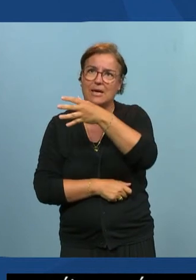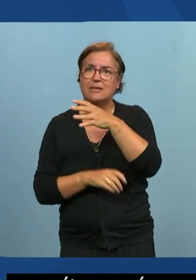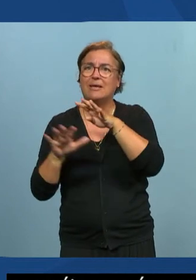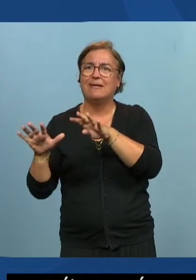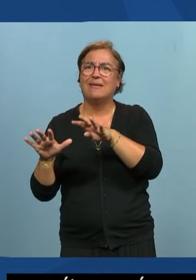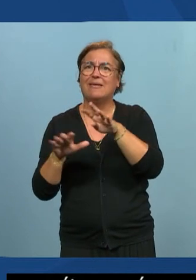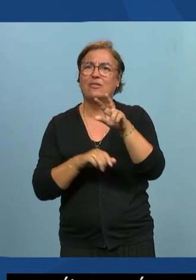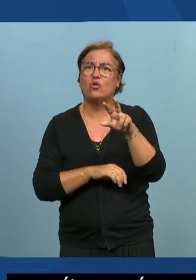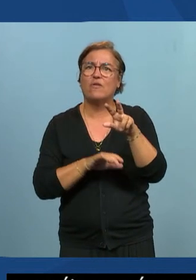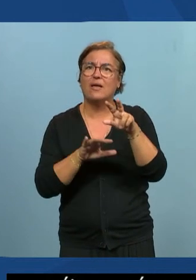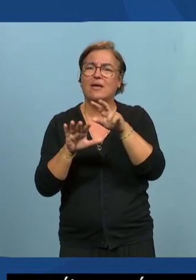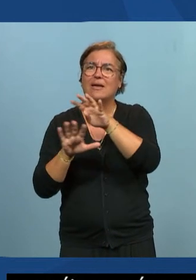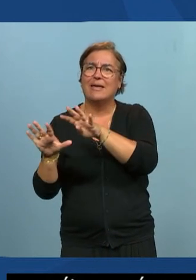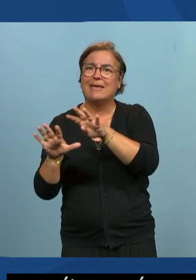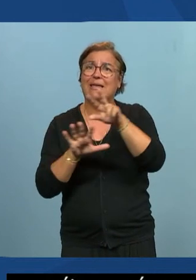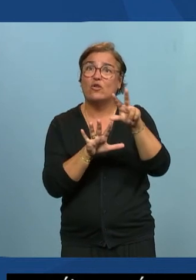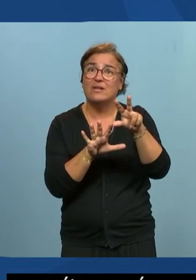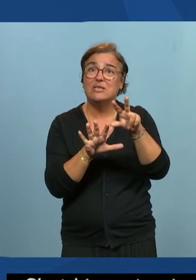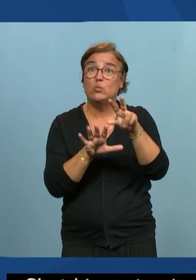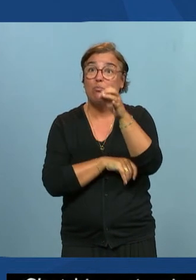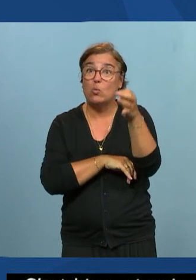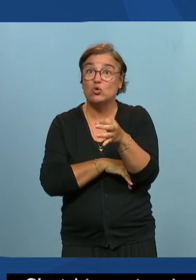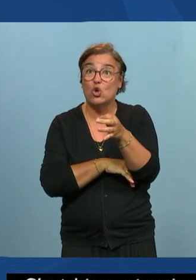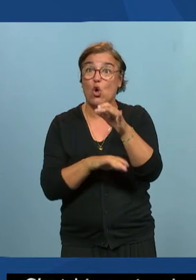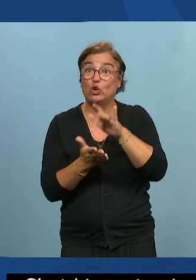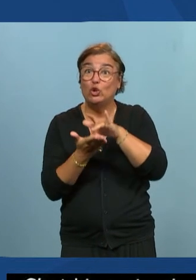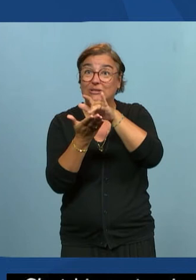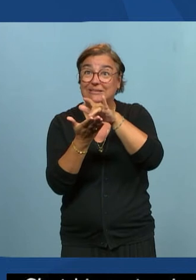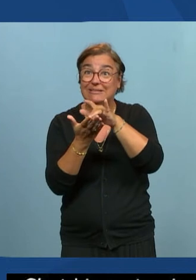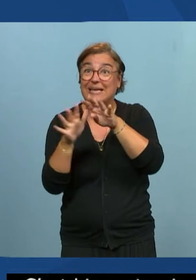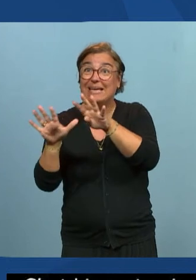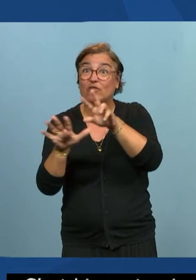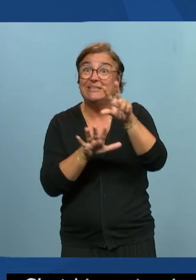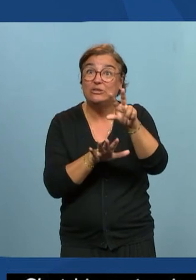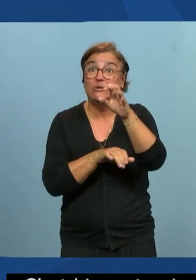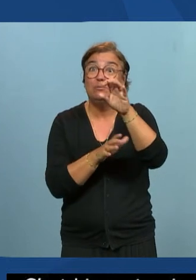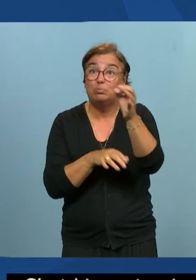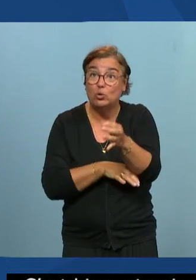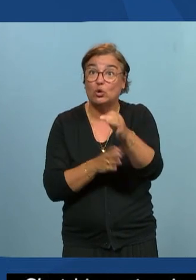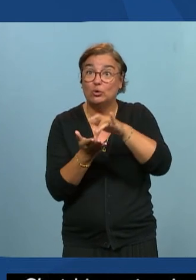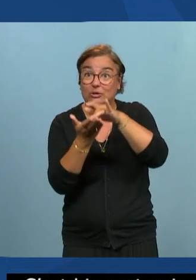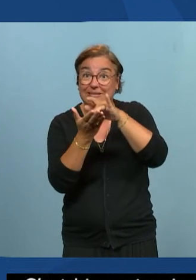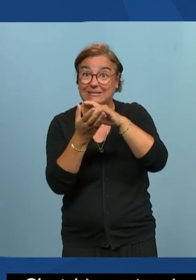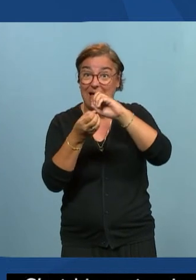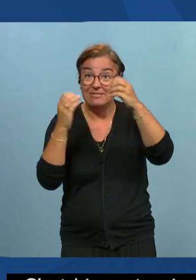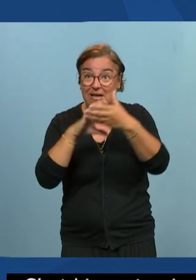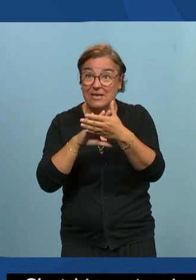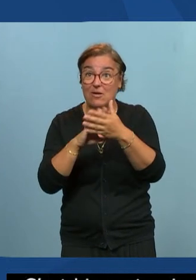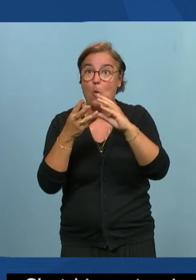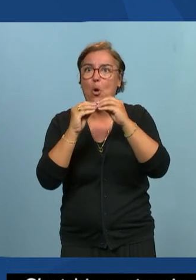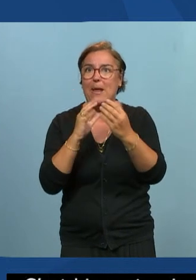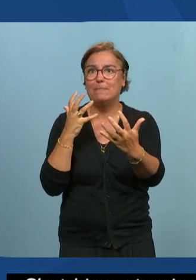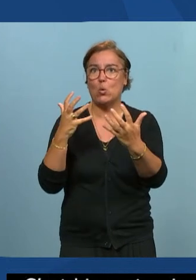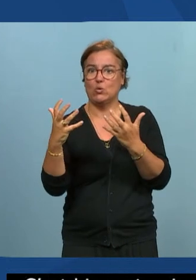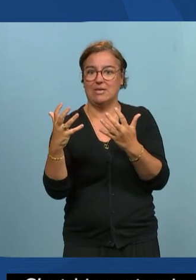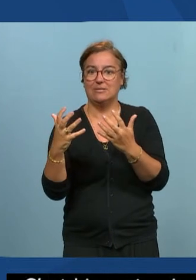assez vaste de sites dans le monde ont des problèmes de contraste 98% alors on va prendre ça à l'envers seul 2% de sites de